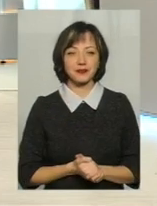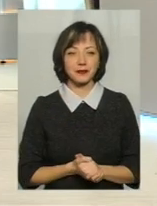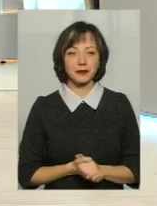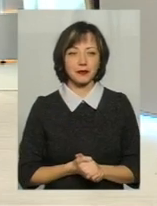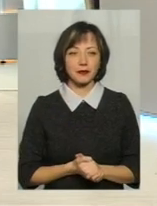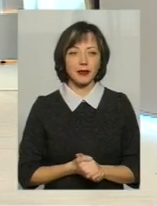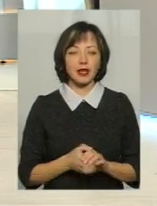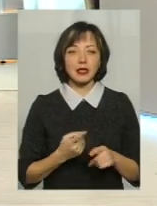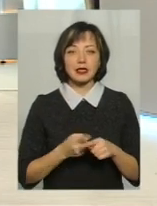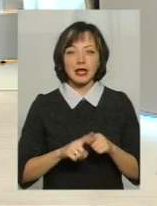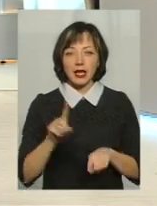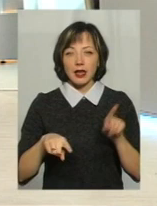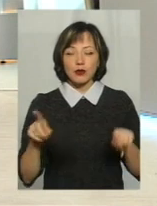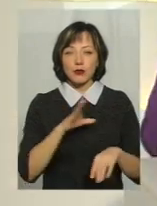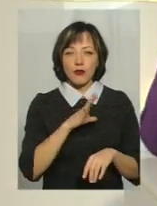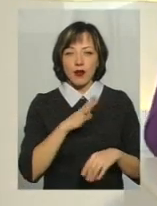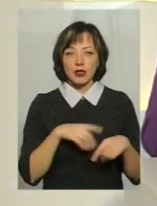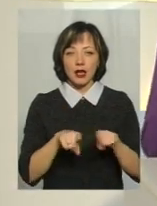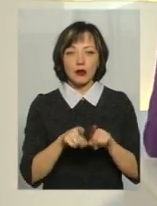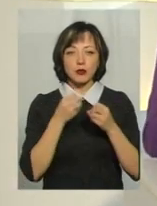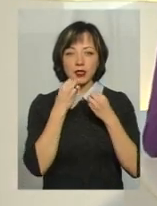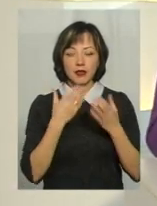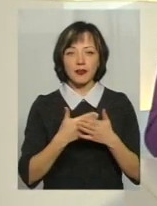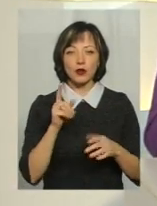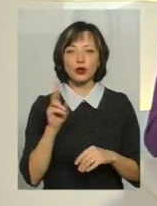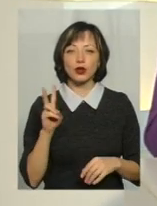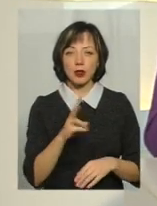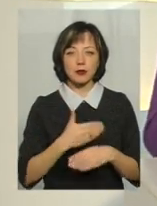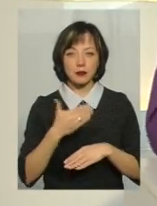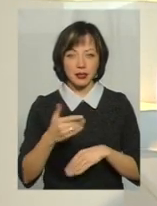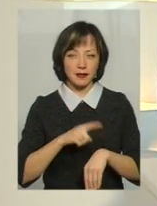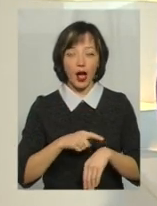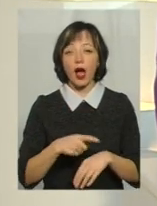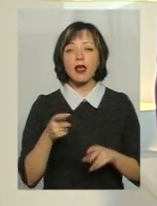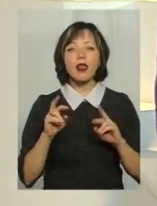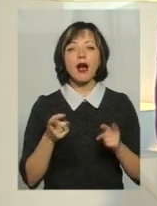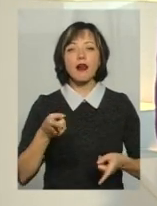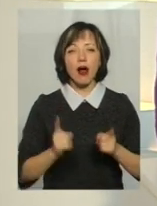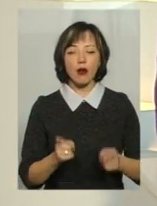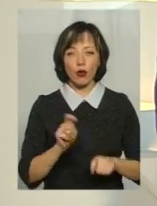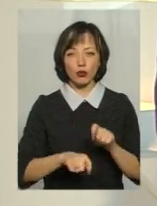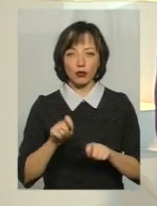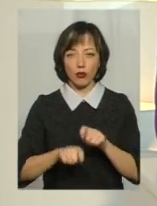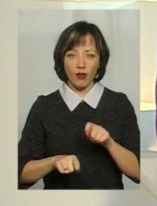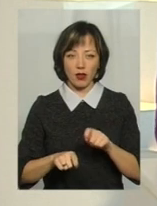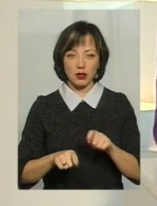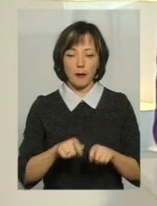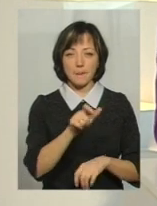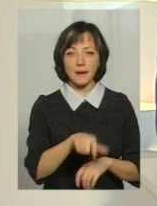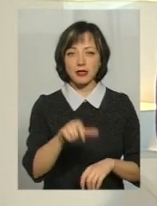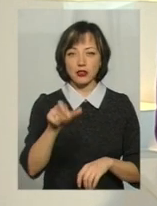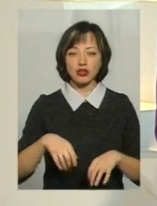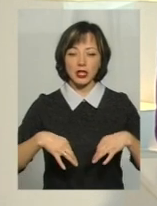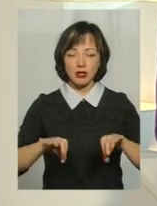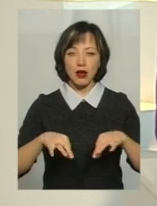звичайно, таке рідко буває, маю на увазі, такий позитив від того, що тролейбус запізнився. Наскільки реально буде контролювати пасажирський